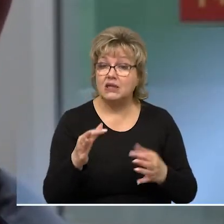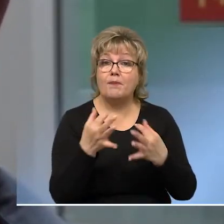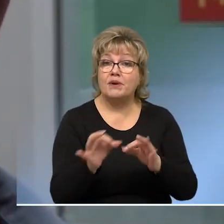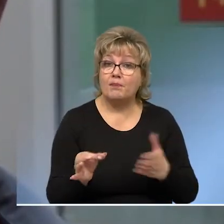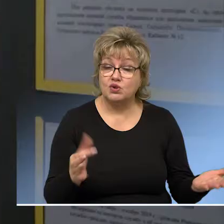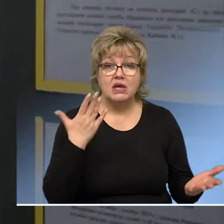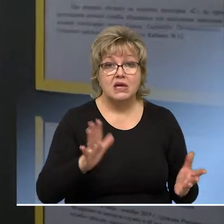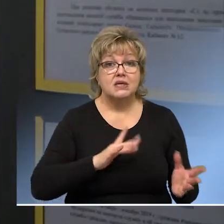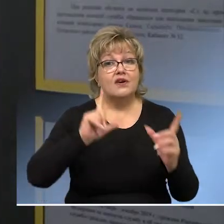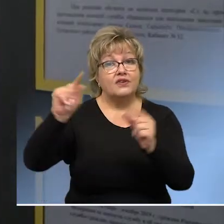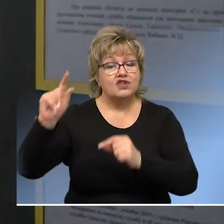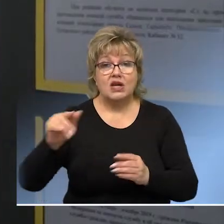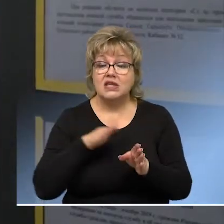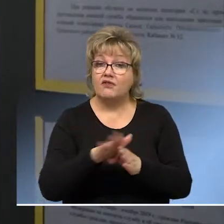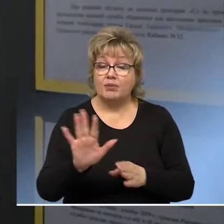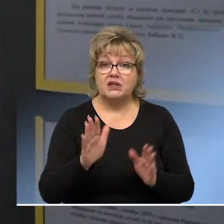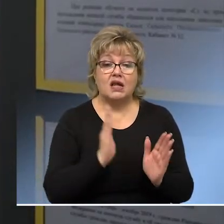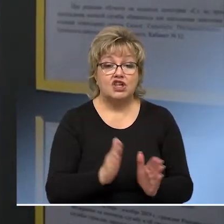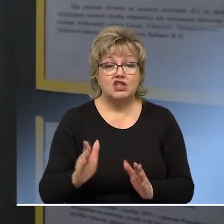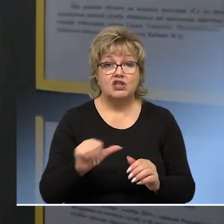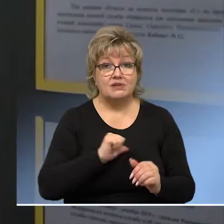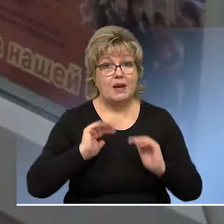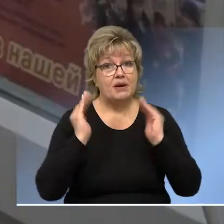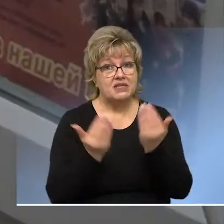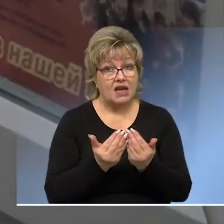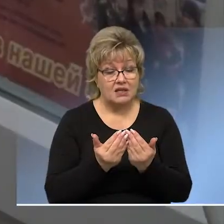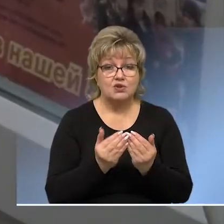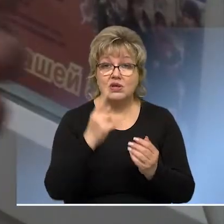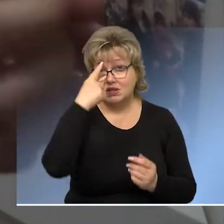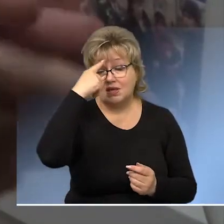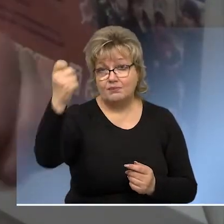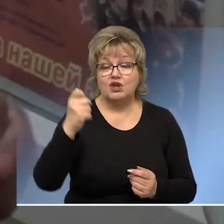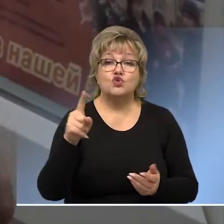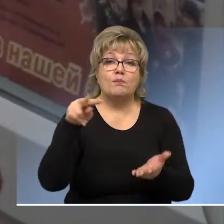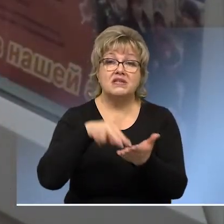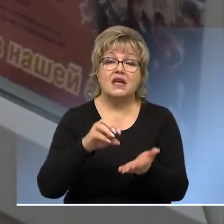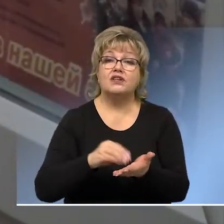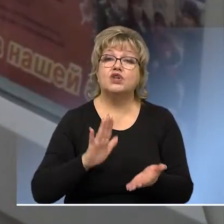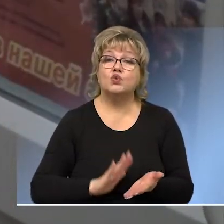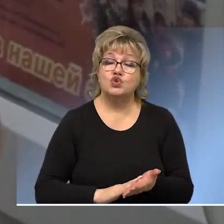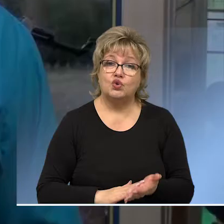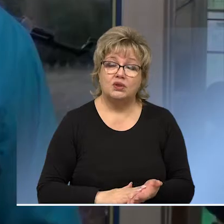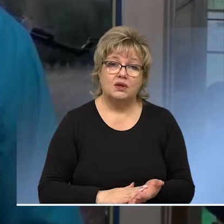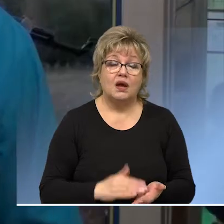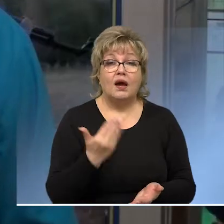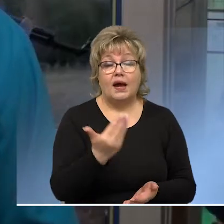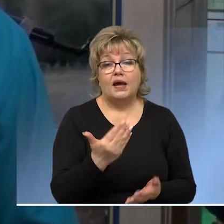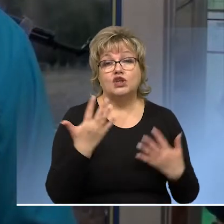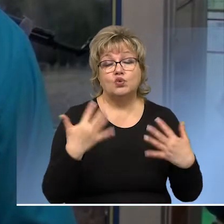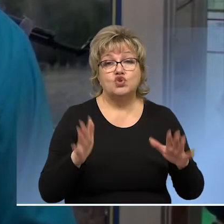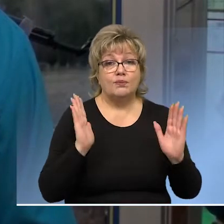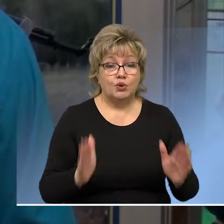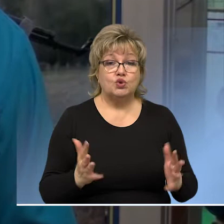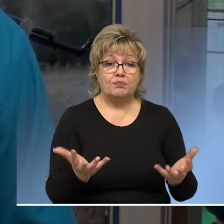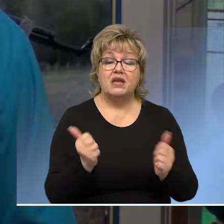нет, его пропустят. Если выезжал и не соблюдал режим самоизоляции, сообщат в оперативный штаб, чтобы поставили на учет. Они уже будут